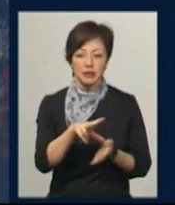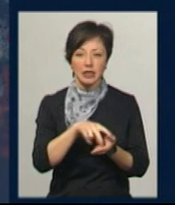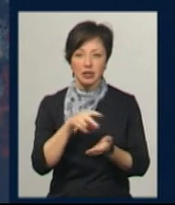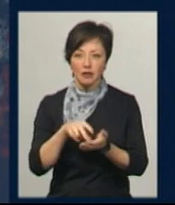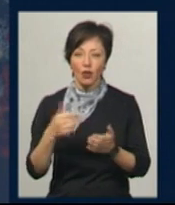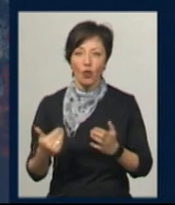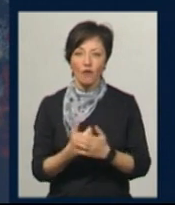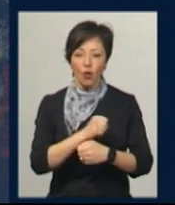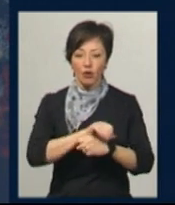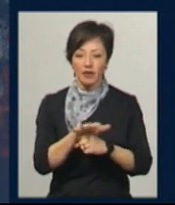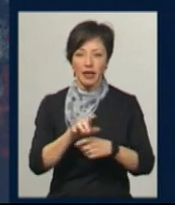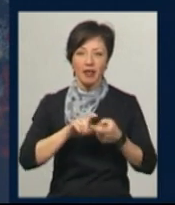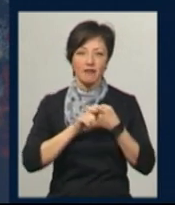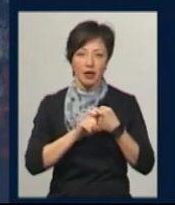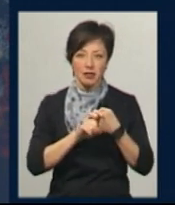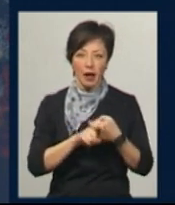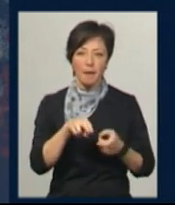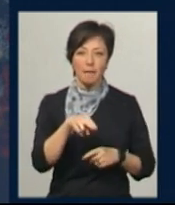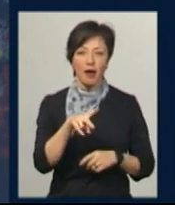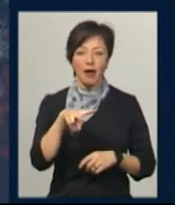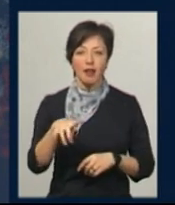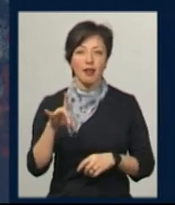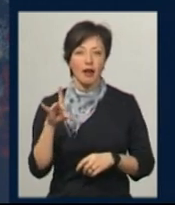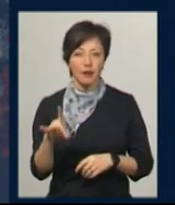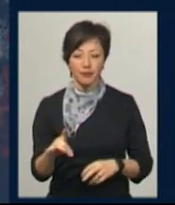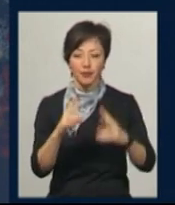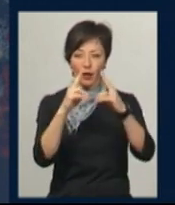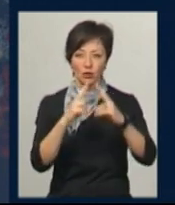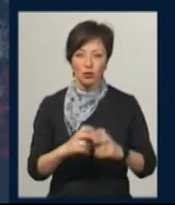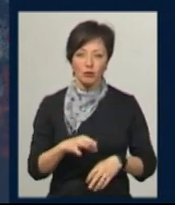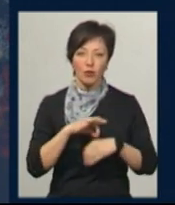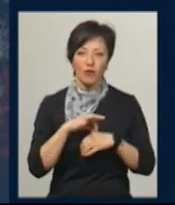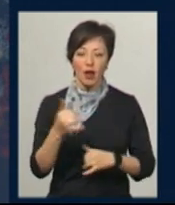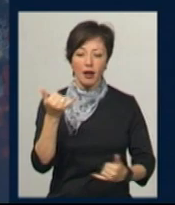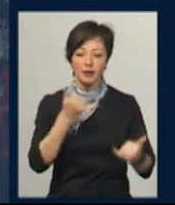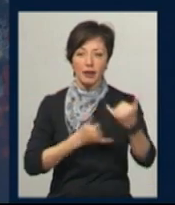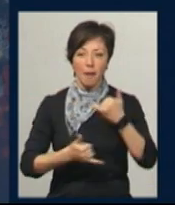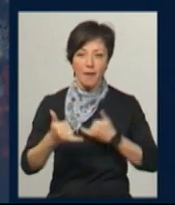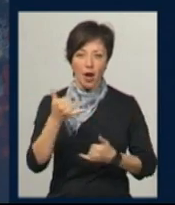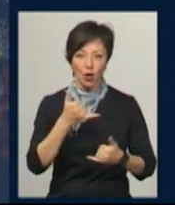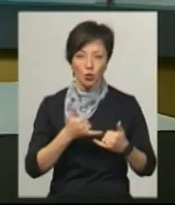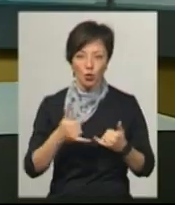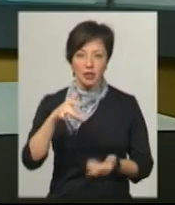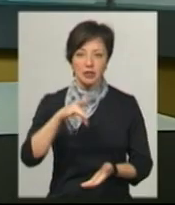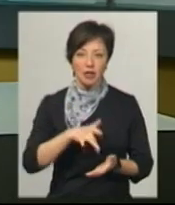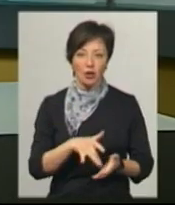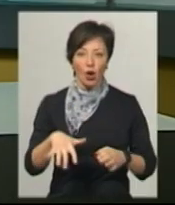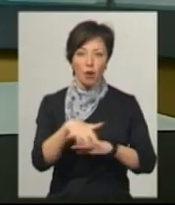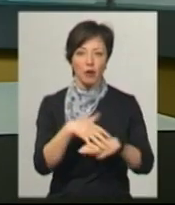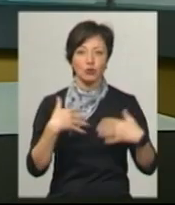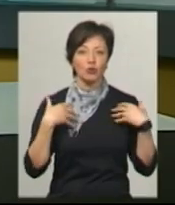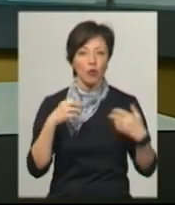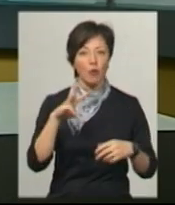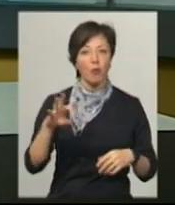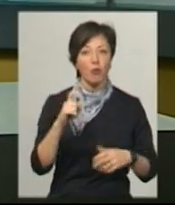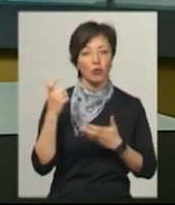нову коронавірусну інфекцію методом ПЛР. Дослідження проводилися в вірусологічної референс-лабораторії Центру громадського здоров'я